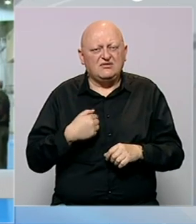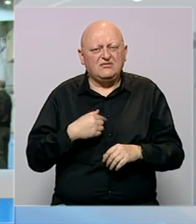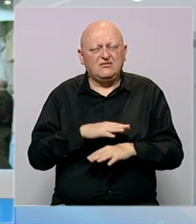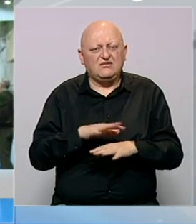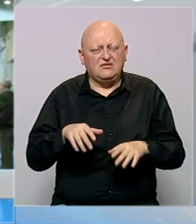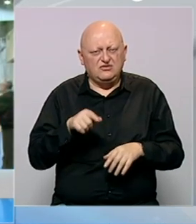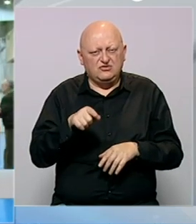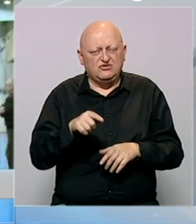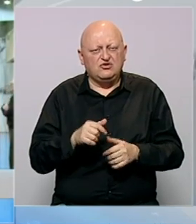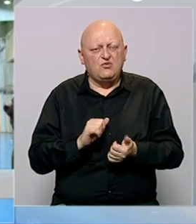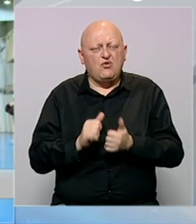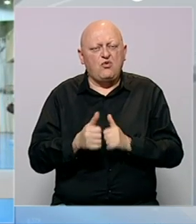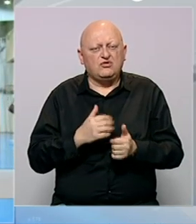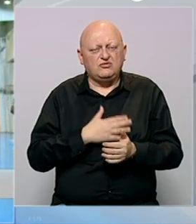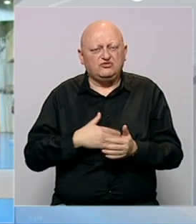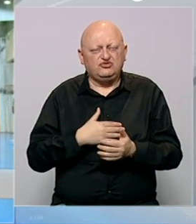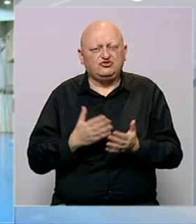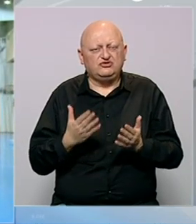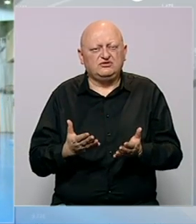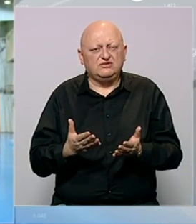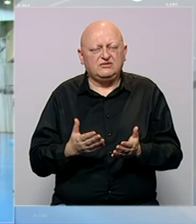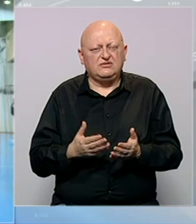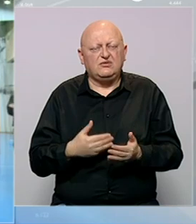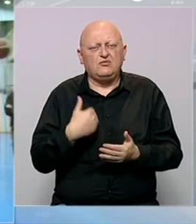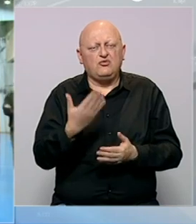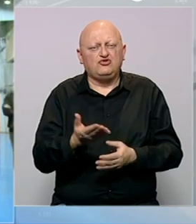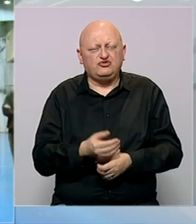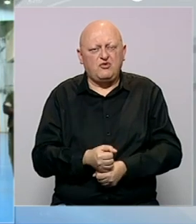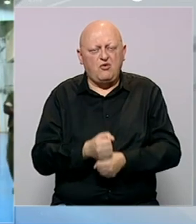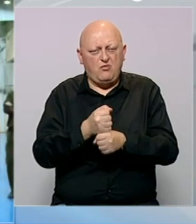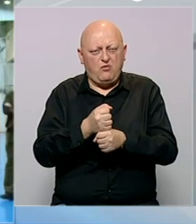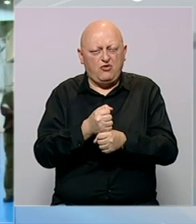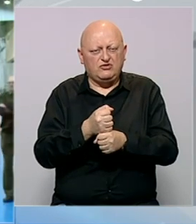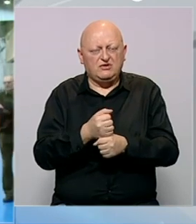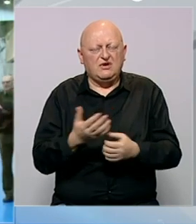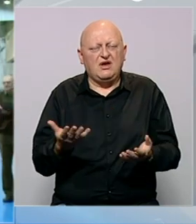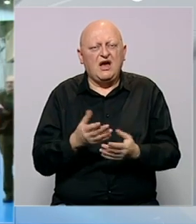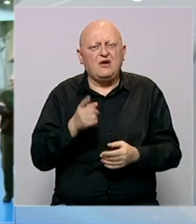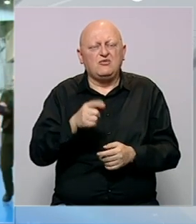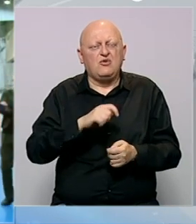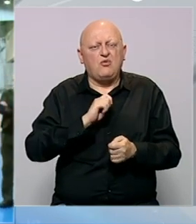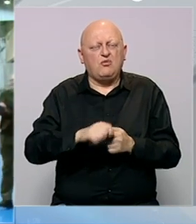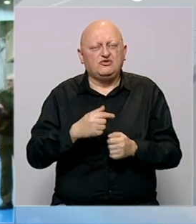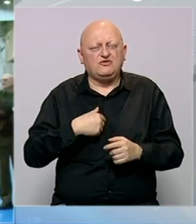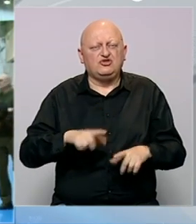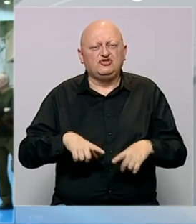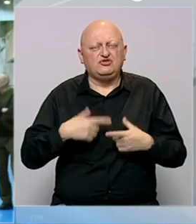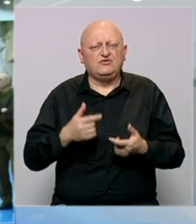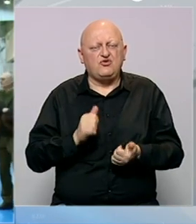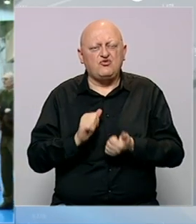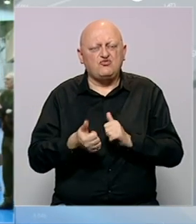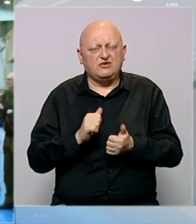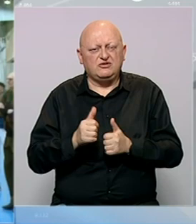sa ovom utakmicom želimo da budemo i da mu pružimo podršku kako bi on pobjedeo u toj svojoj životnoj